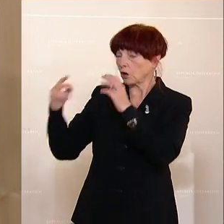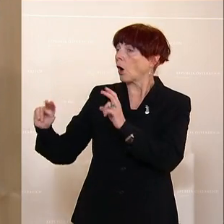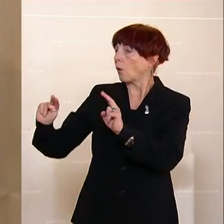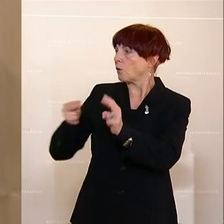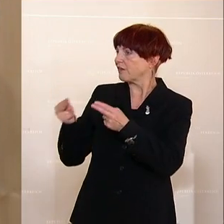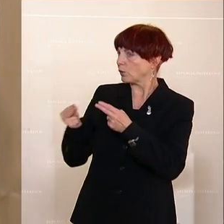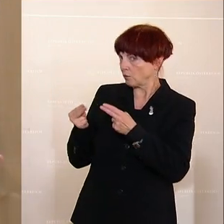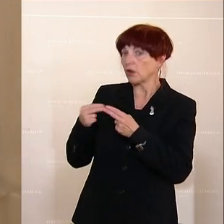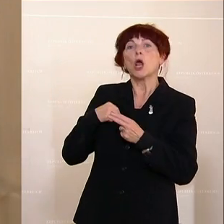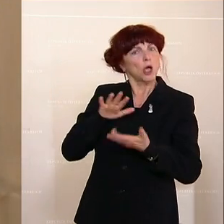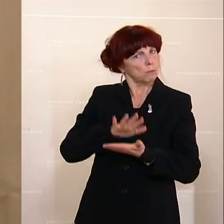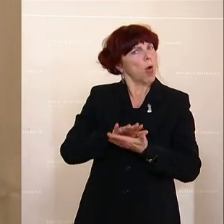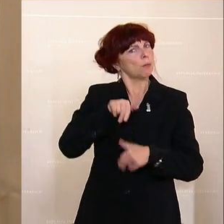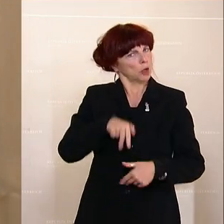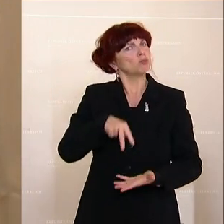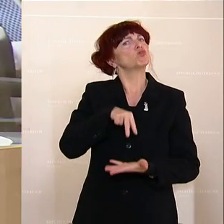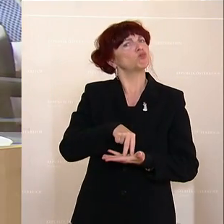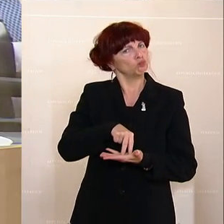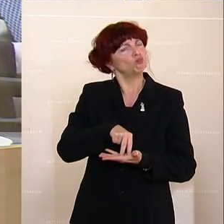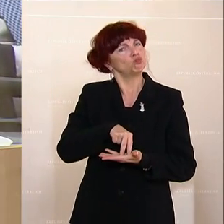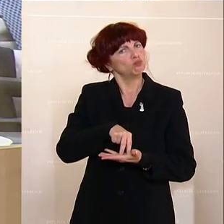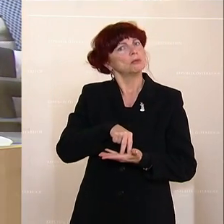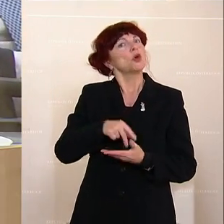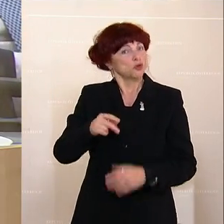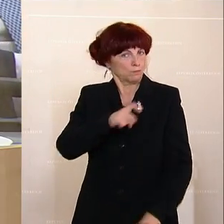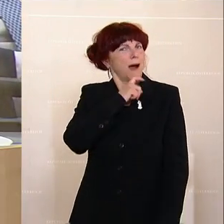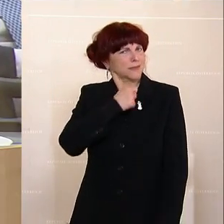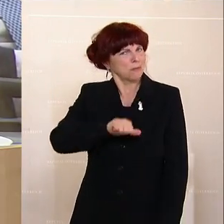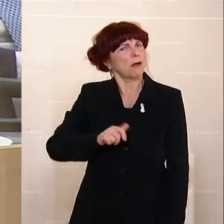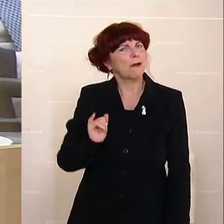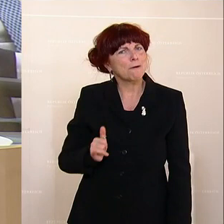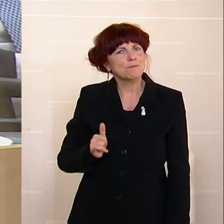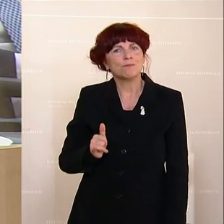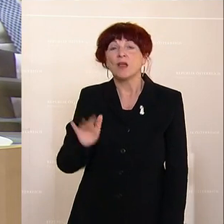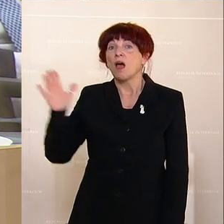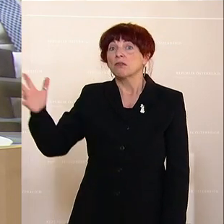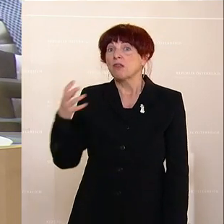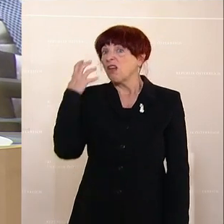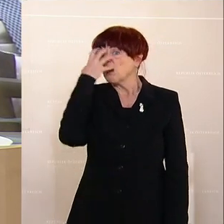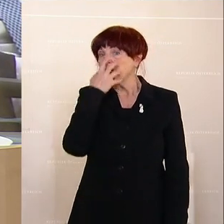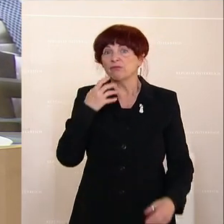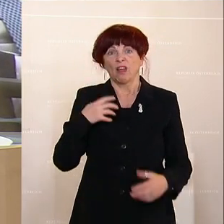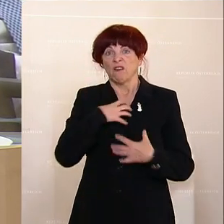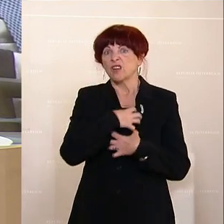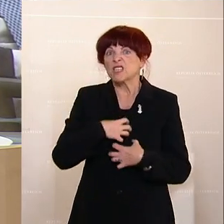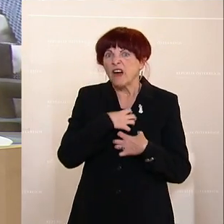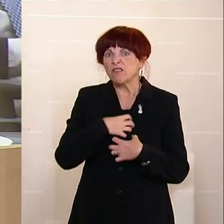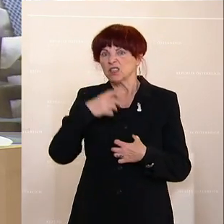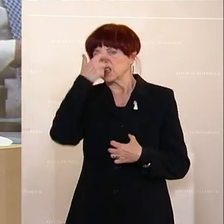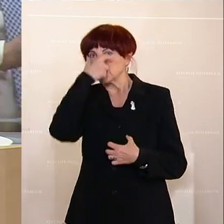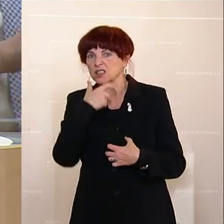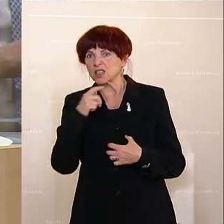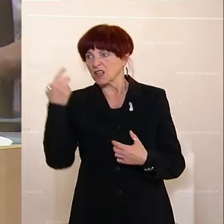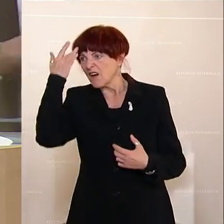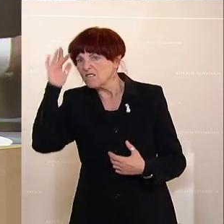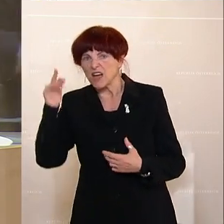ein bisschen heraßen. Also so ist es nicht. Das macht auch Spaß, grundsätzlich einmal in Ihre verzweifelten Gesichter zu schauen, wenn Sie nicht wissen, wie Sie selber das argumentieren